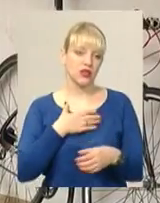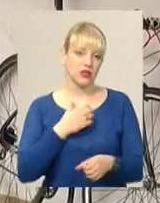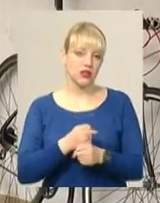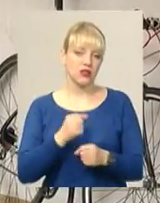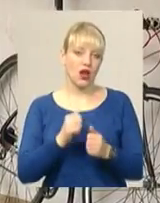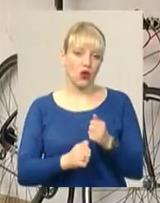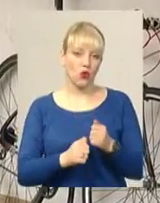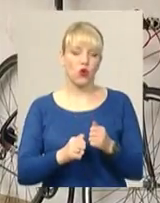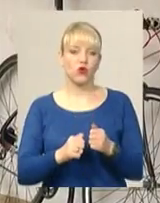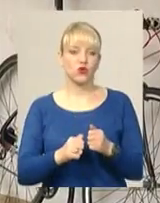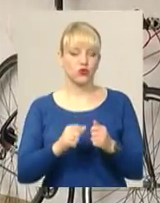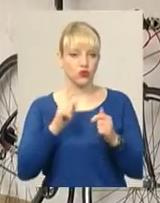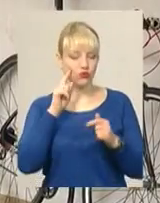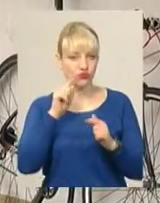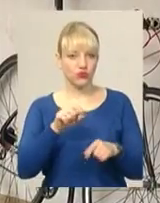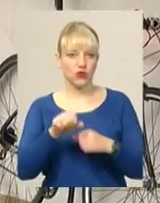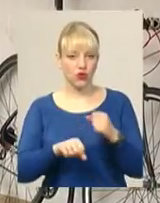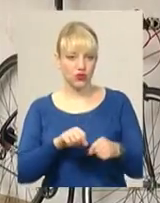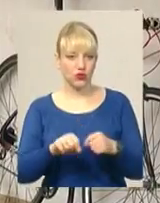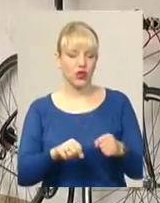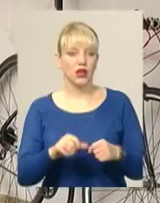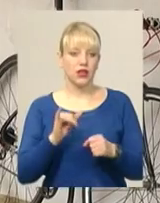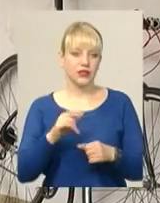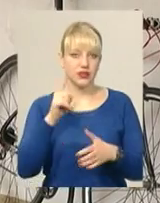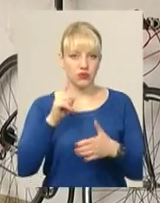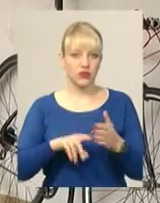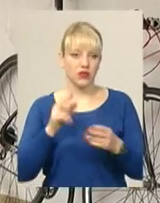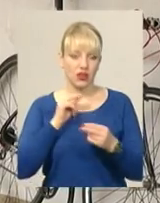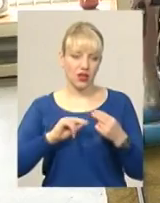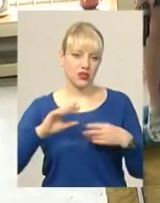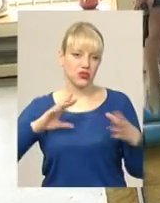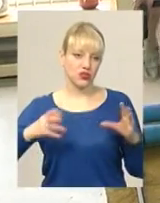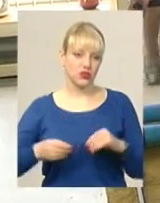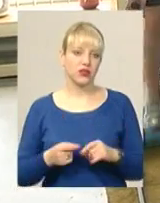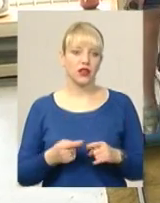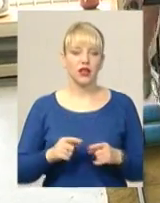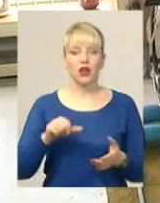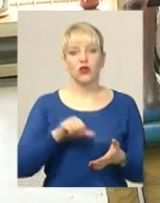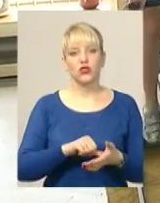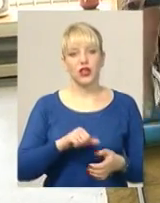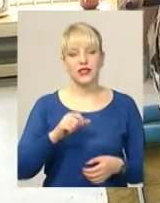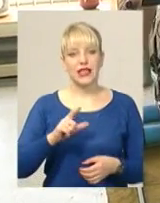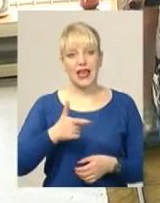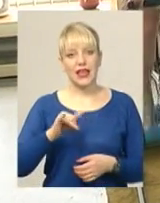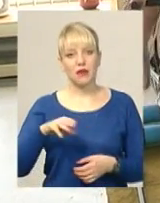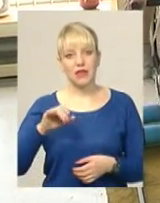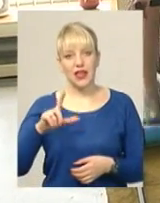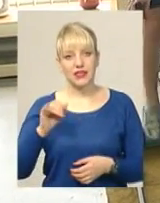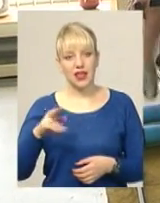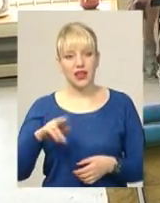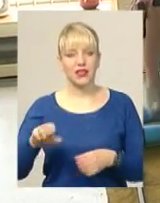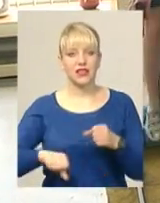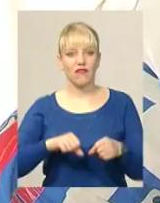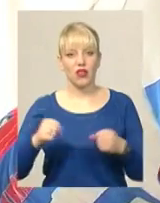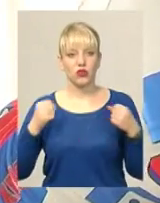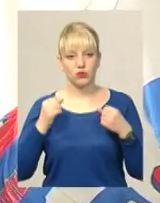гонку зосереджено і сподіваюся на найкращі результати. Учасники гімназіади України з велоспорту їхатимуть